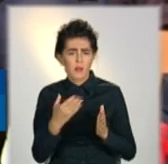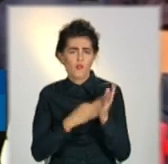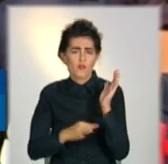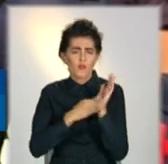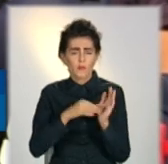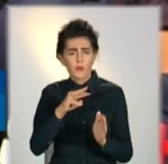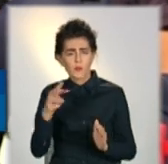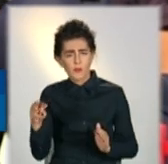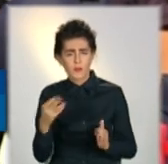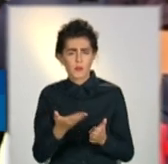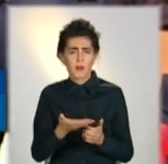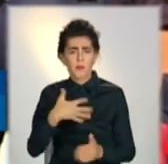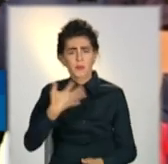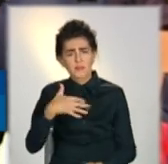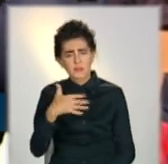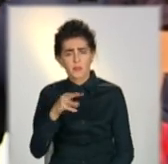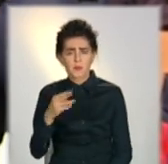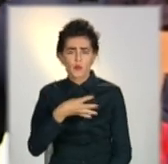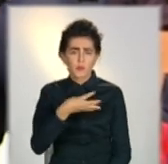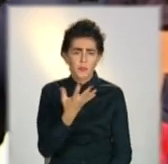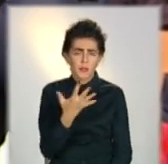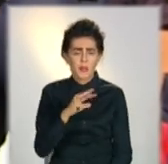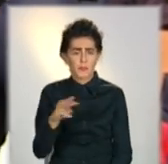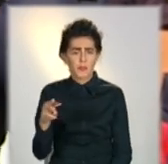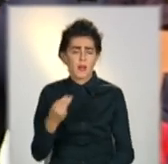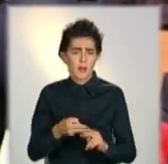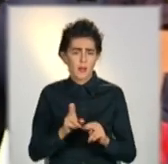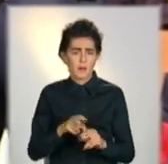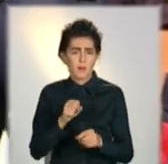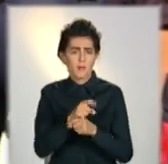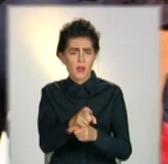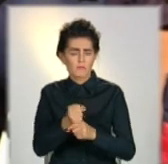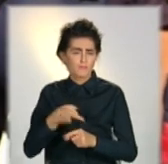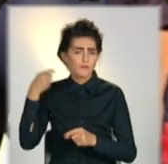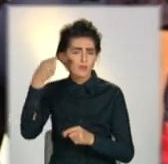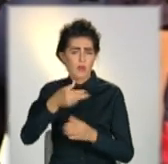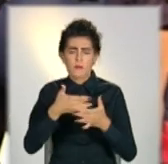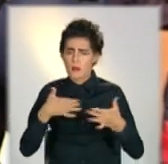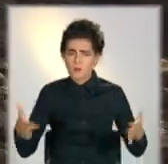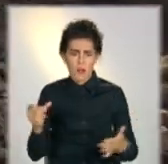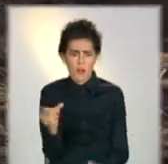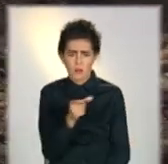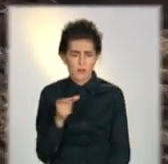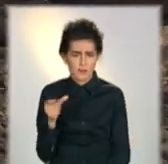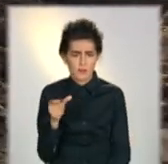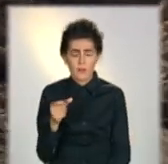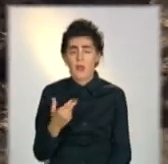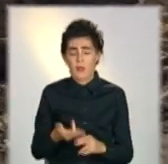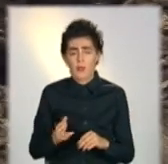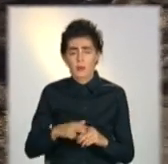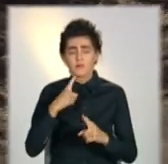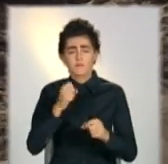мм, 50 мм, 45 мм. Також мінометні міни різних калібрів. Під час